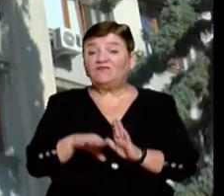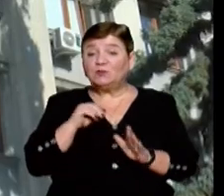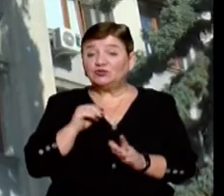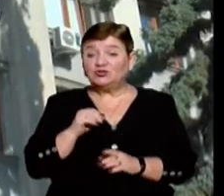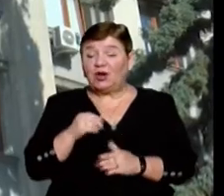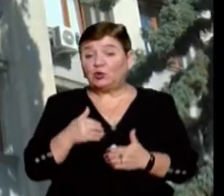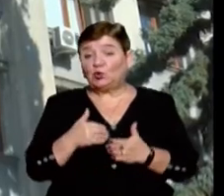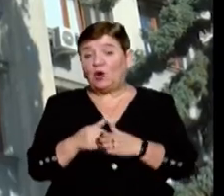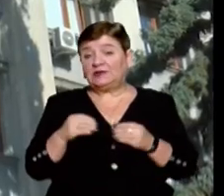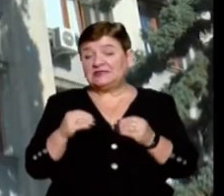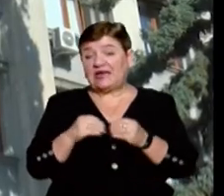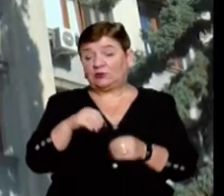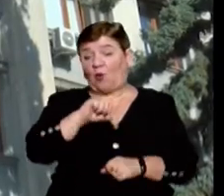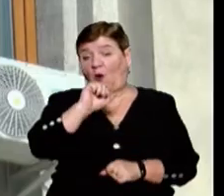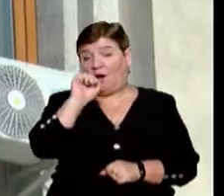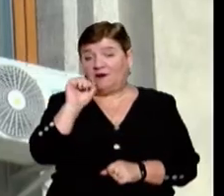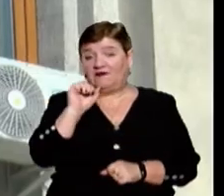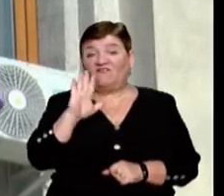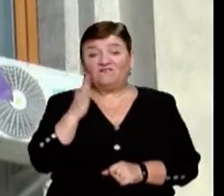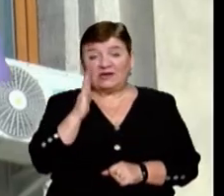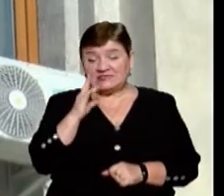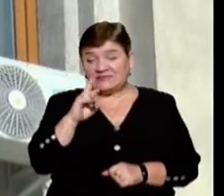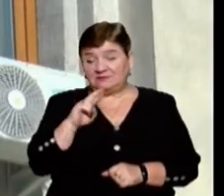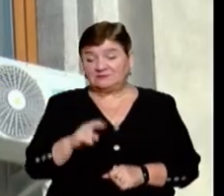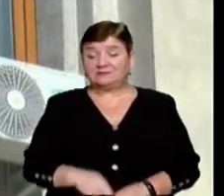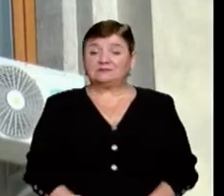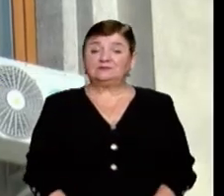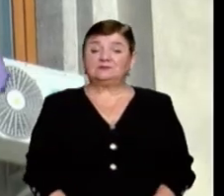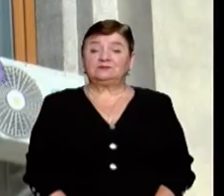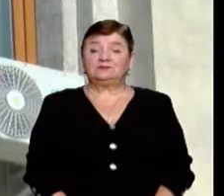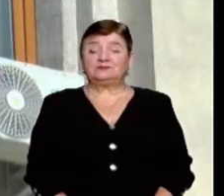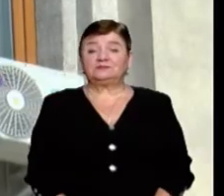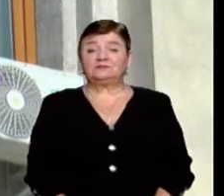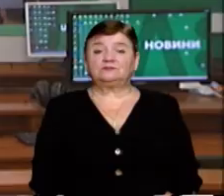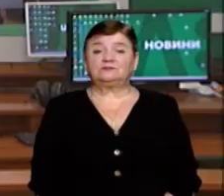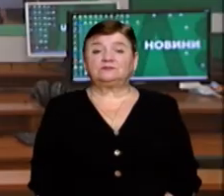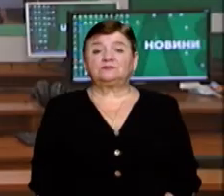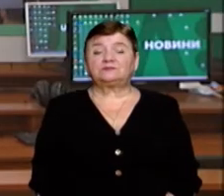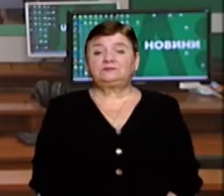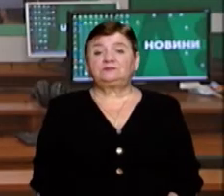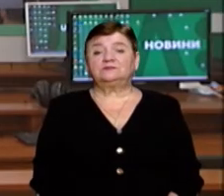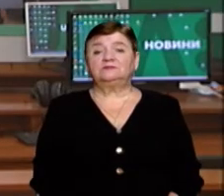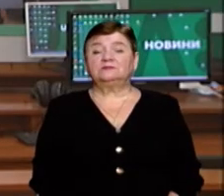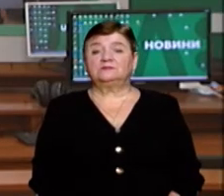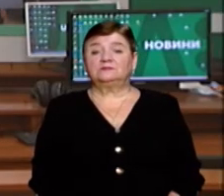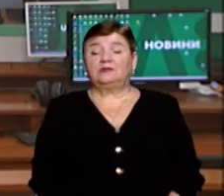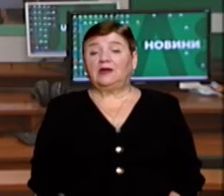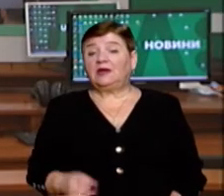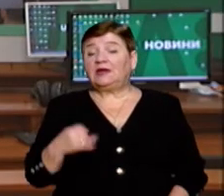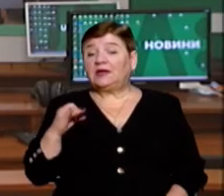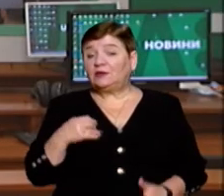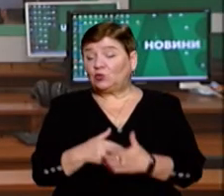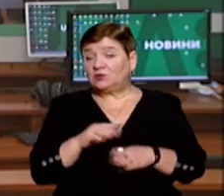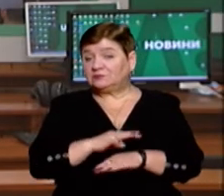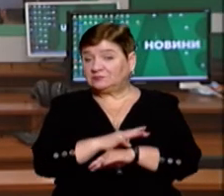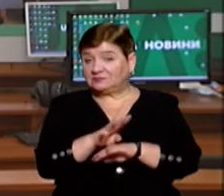до 10 вересня включно. Тетяна Мендель, Андрій Гісем, новини на Суспільному. І до ситуації з